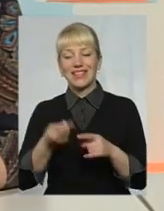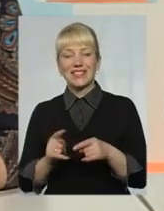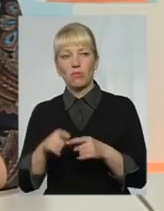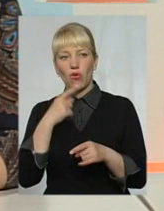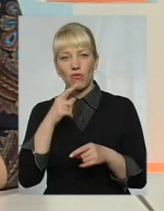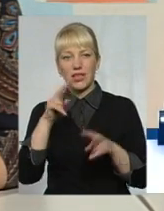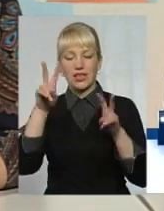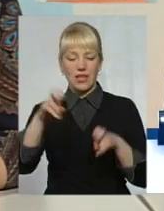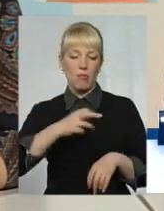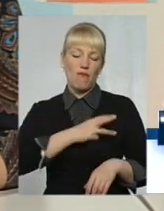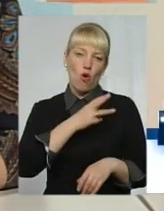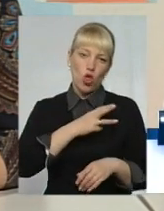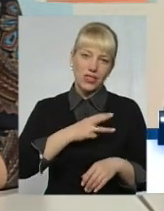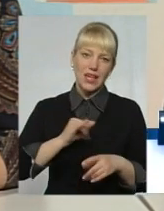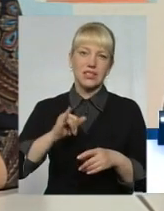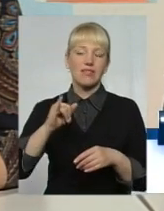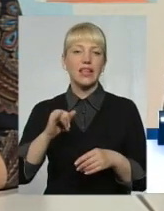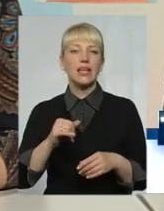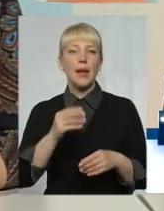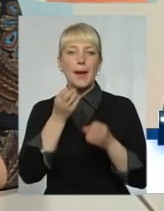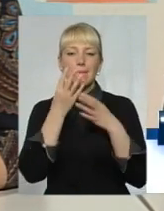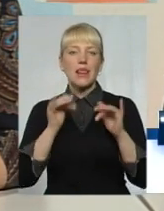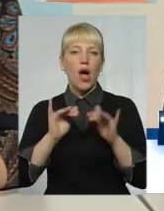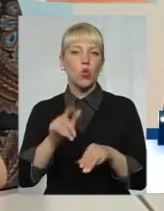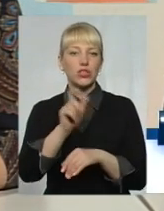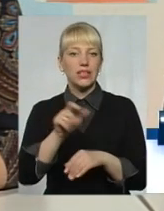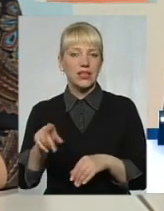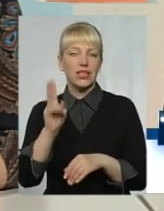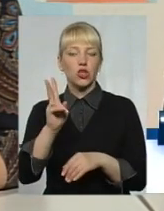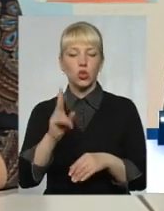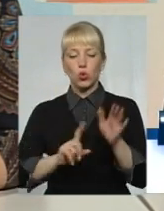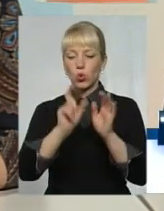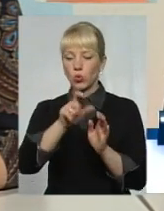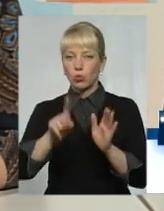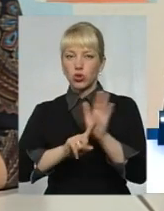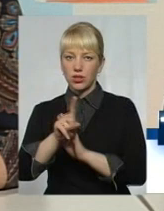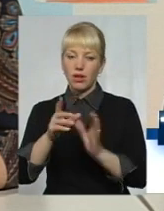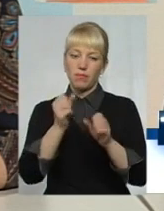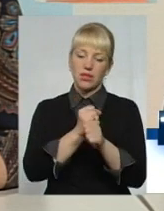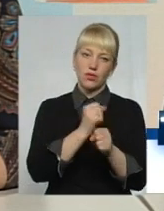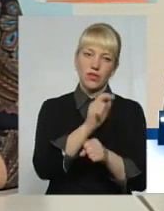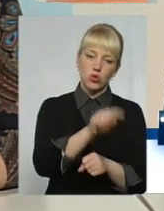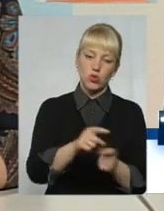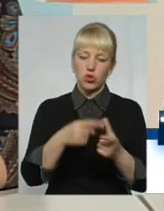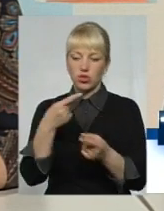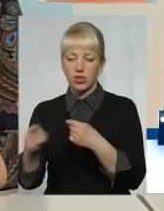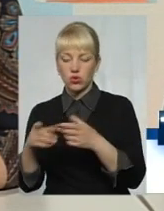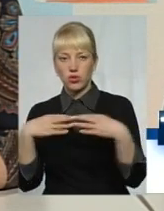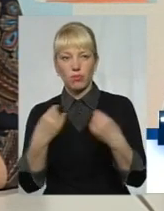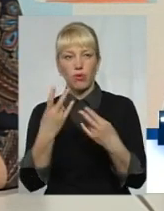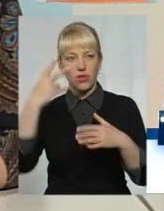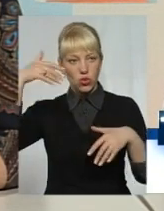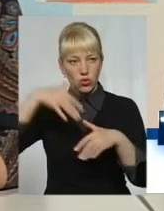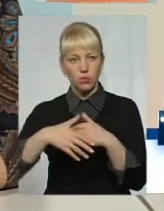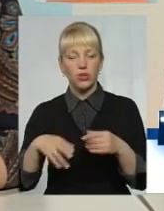тему і волонтерства, і благодійників, і ті люди, які починають працювати з тією чи іншою сім'єю, мають розуміти, до